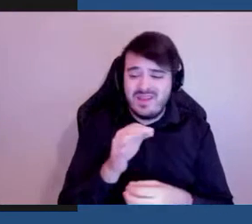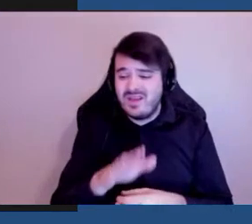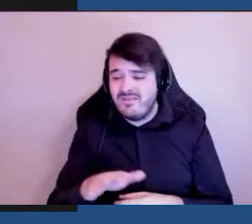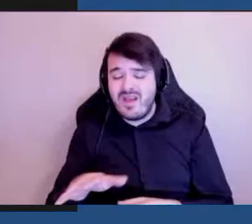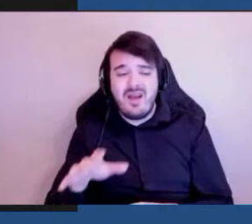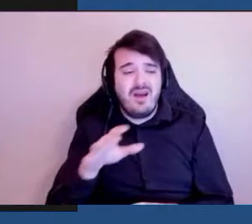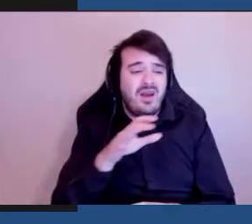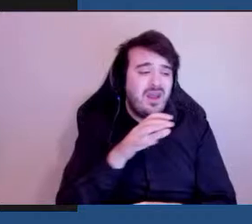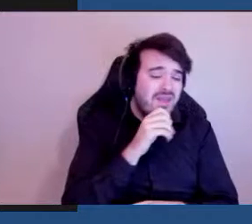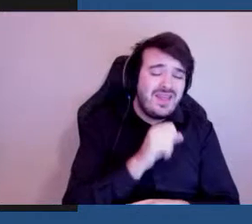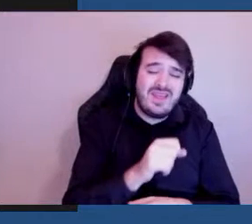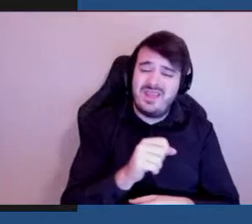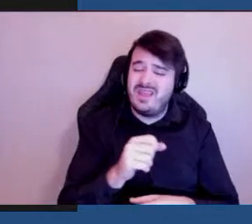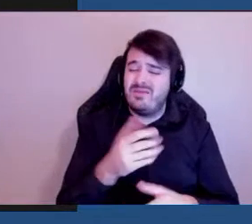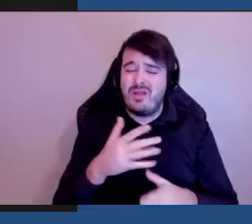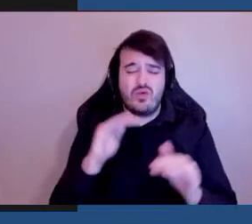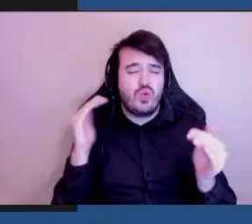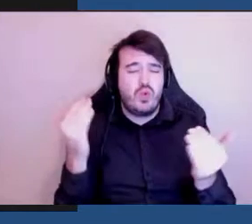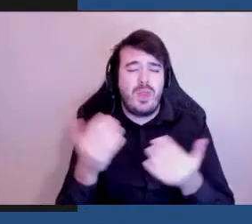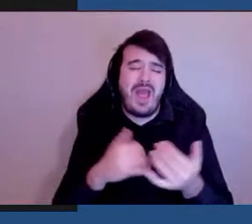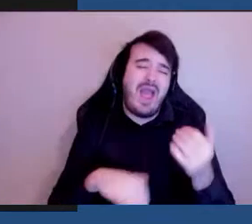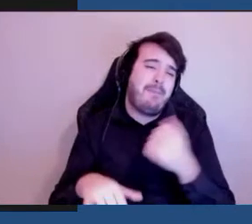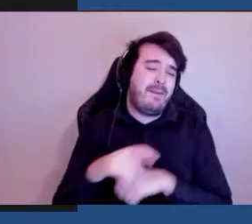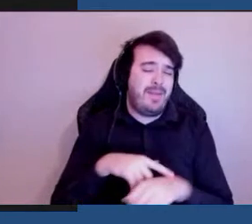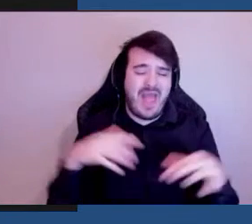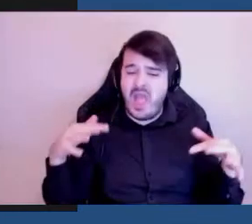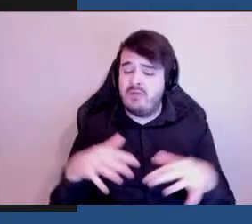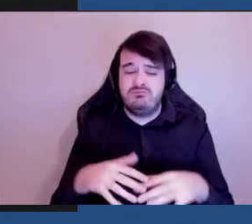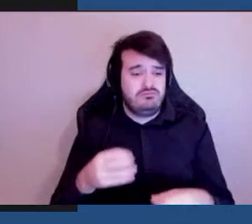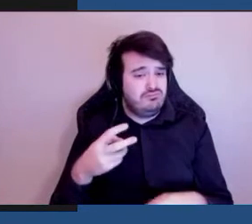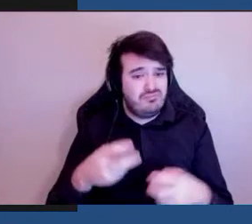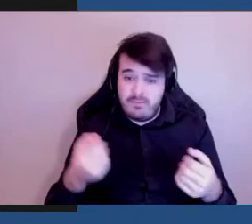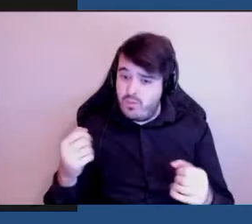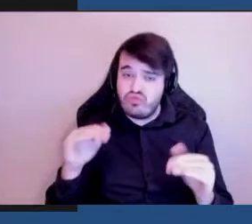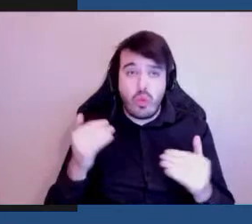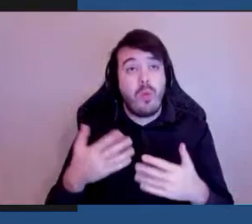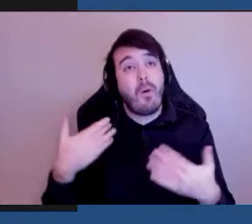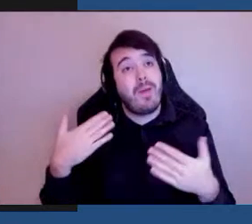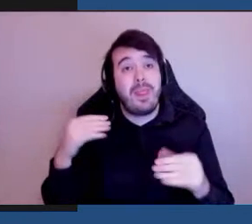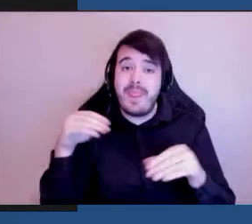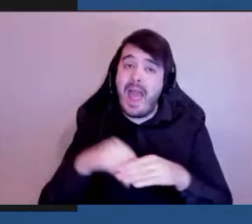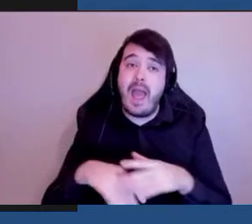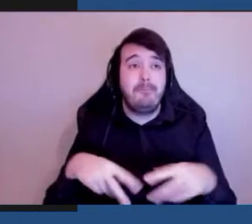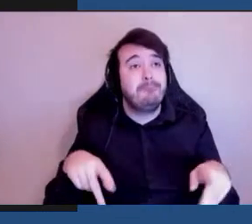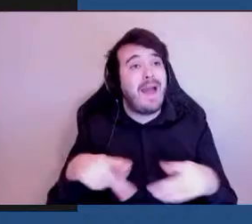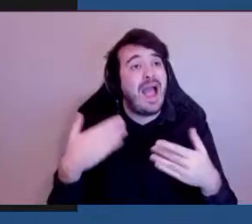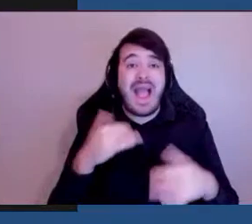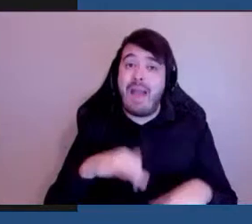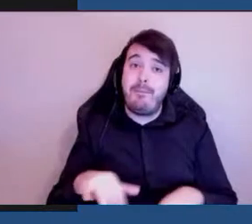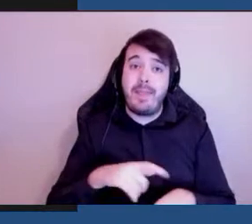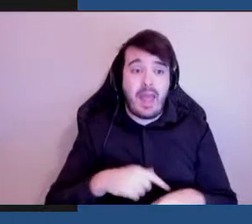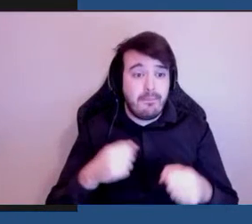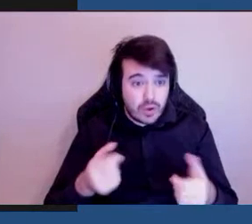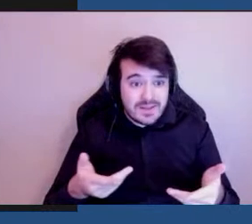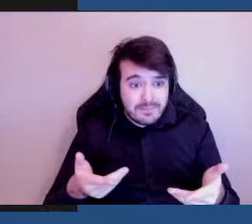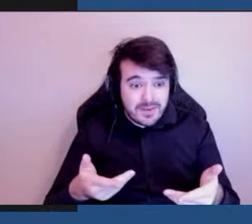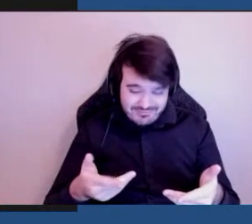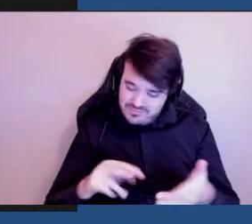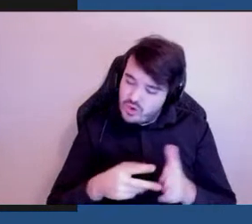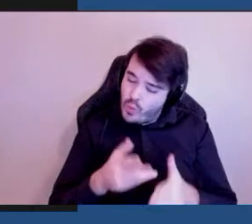aînés et peut-être tous en même temps. Peut-être qu'ils sont tous en train de se promener dans un parc en même temps. Donc, l'accessibilité